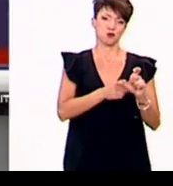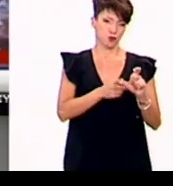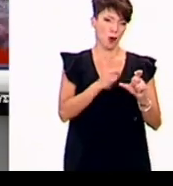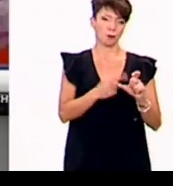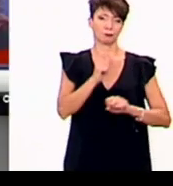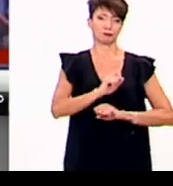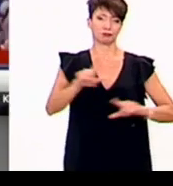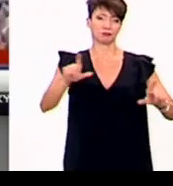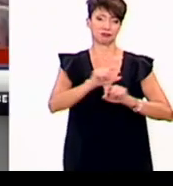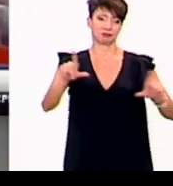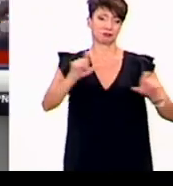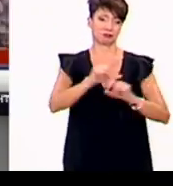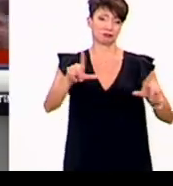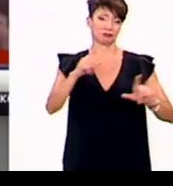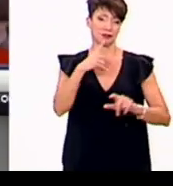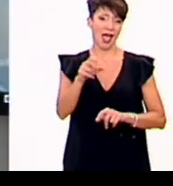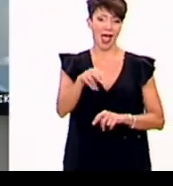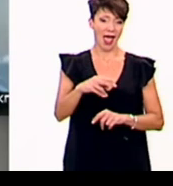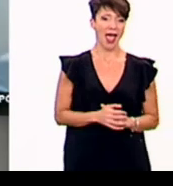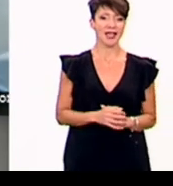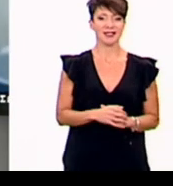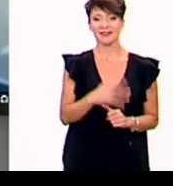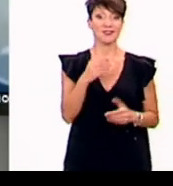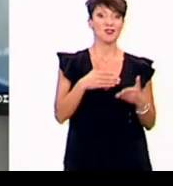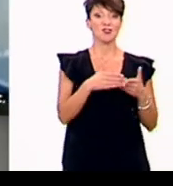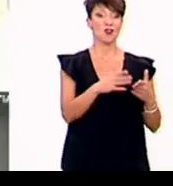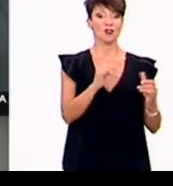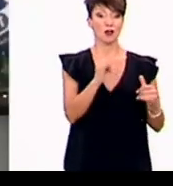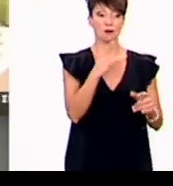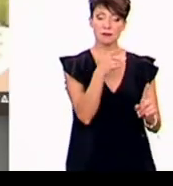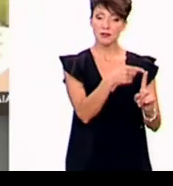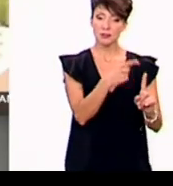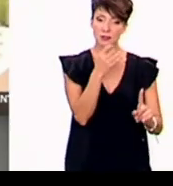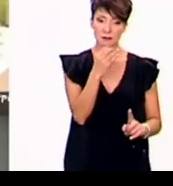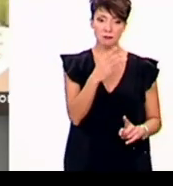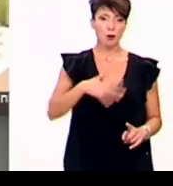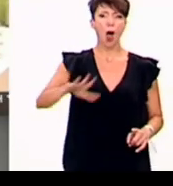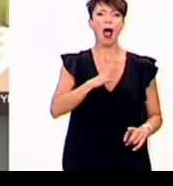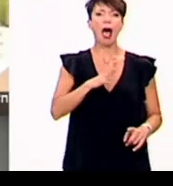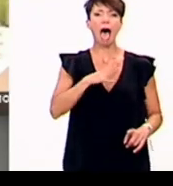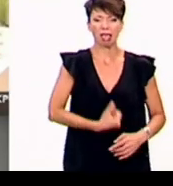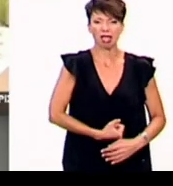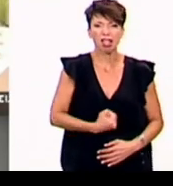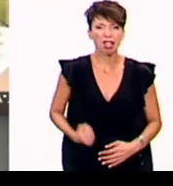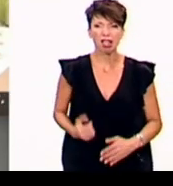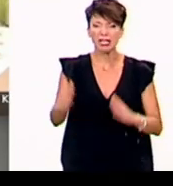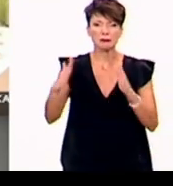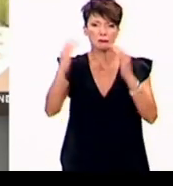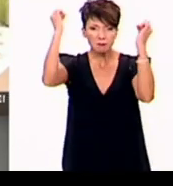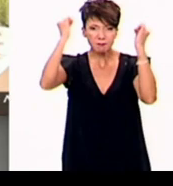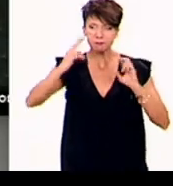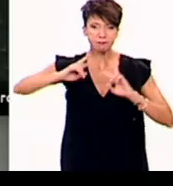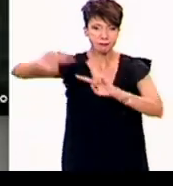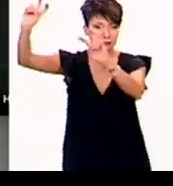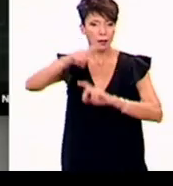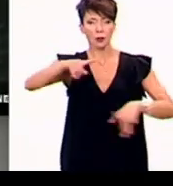δίνοντας στη δημοσιότητα τηλεοπτικό σποτ. Εγώ και κότερα πάμε μια βόλτα. Το λαός πεινάει και χάνει το σπίτι του και αυτοί ζουν μια